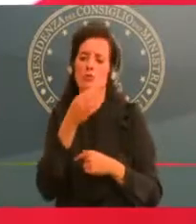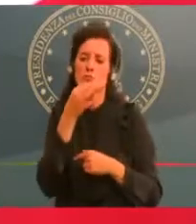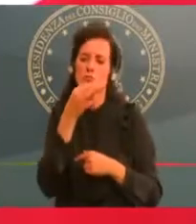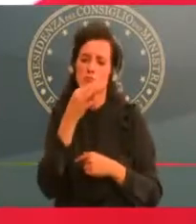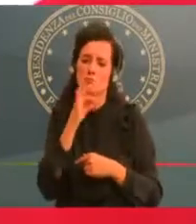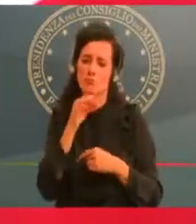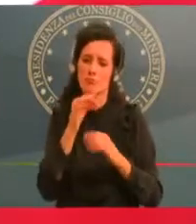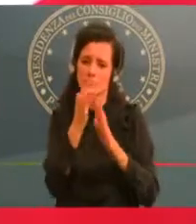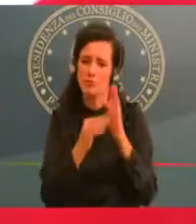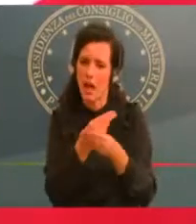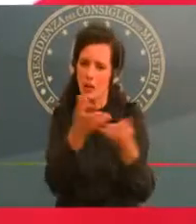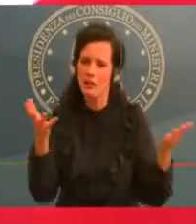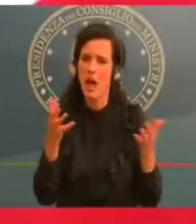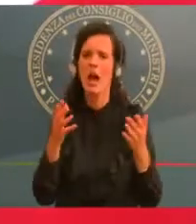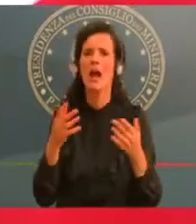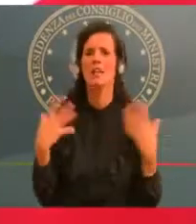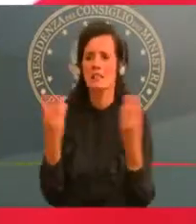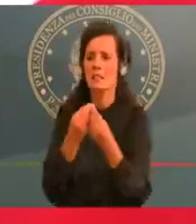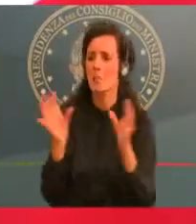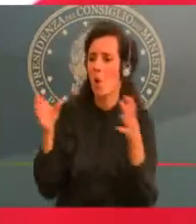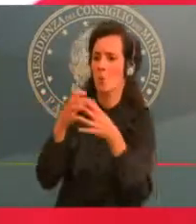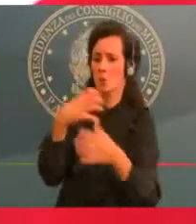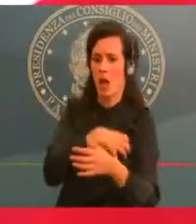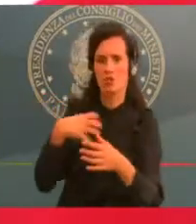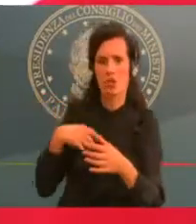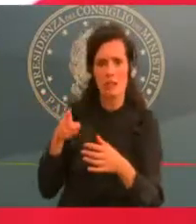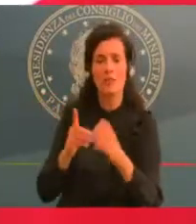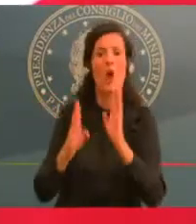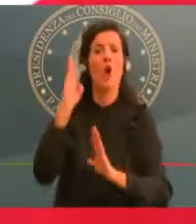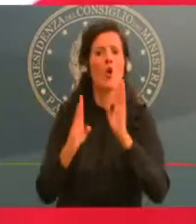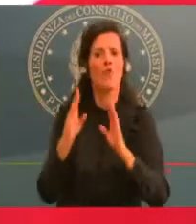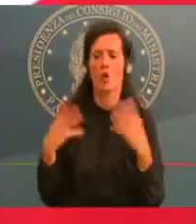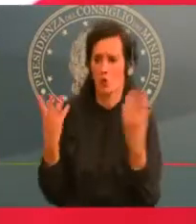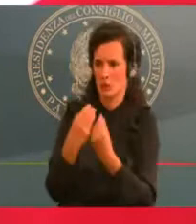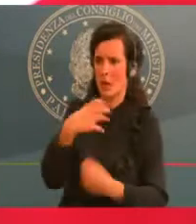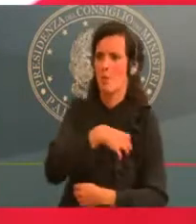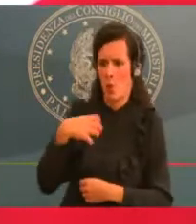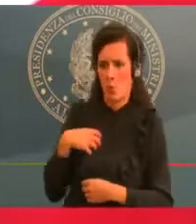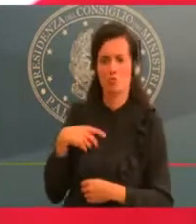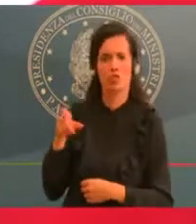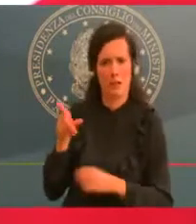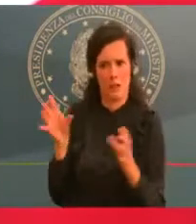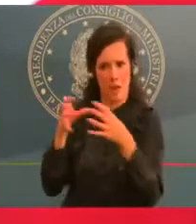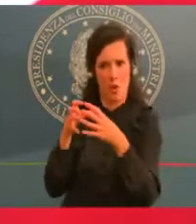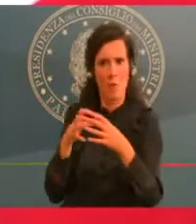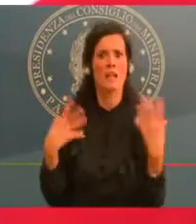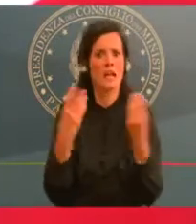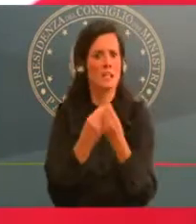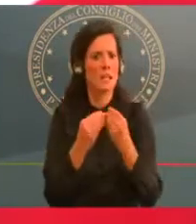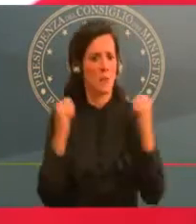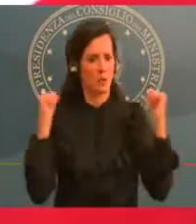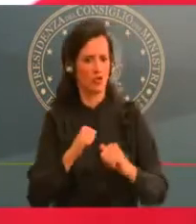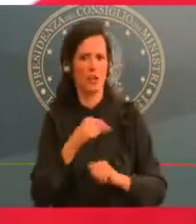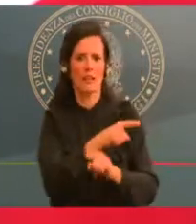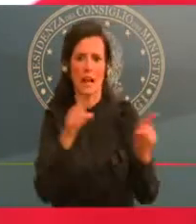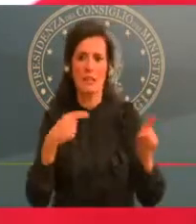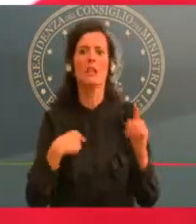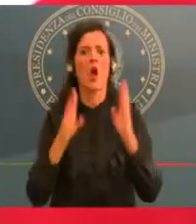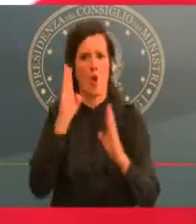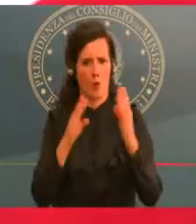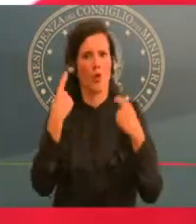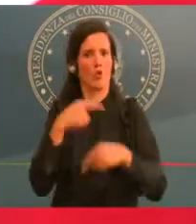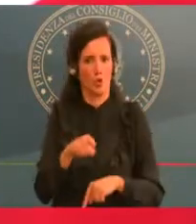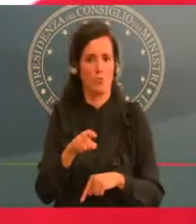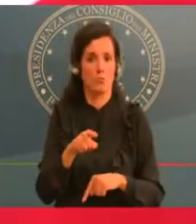Sono loro che in questo momento, semmai, sono fuori da questo sistema. Detto questo, quindi è